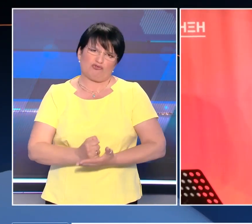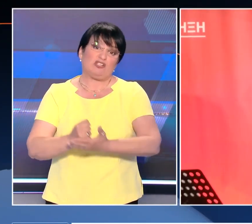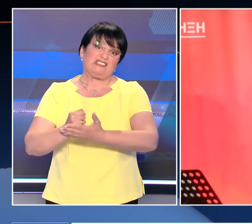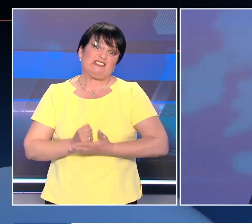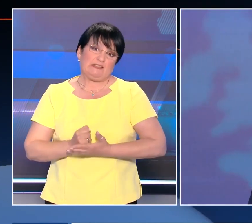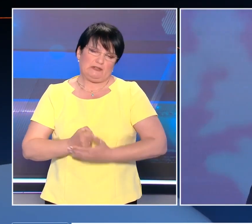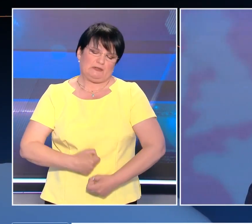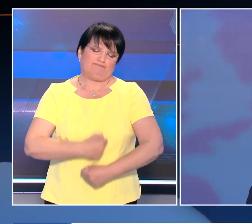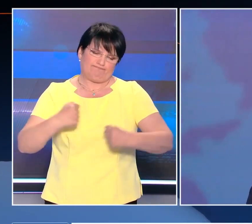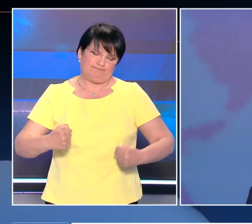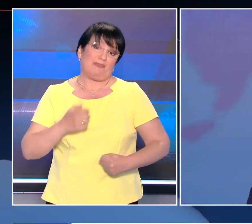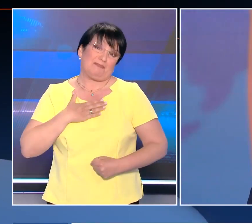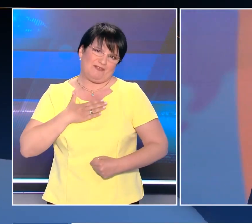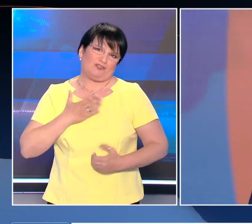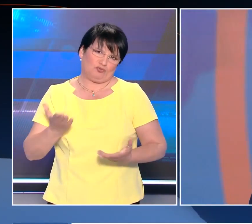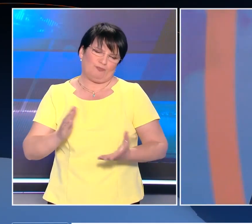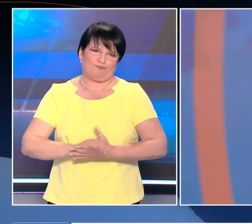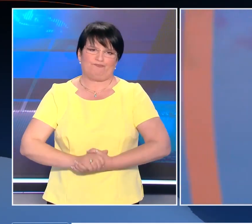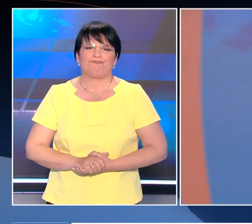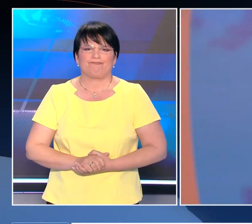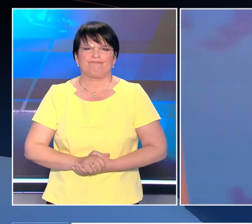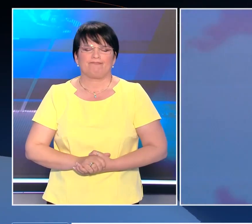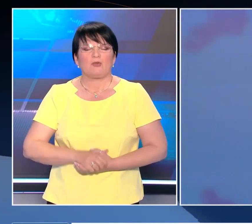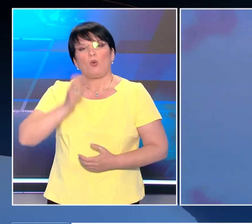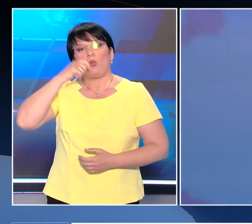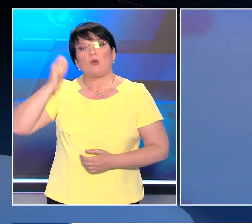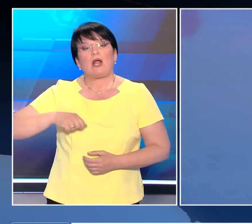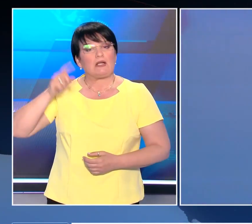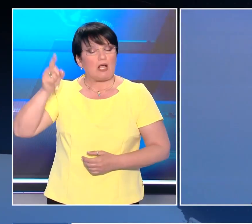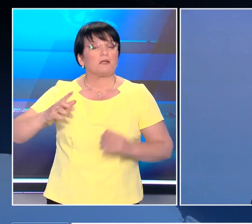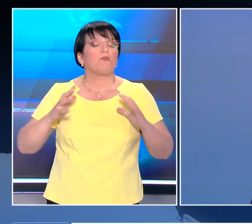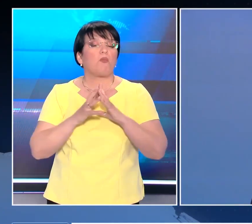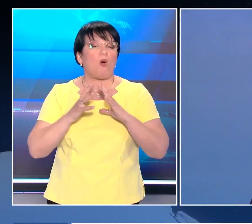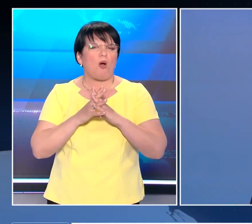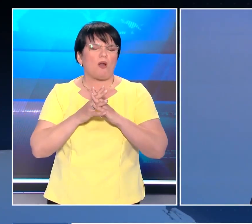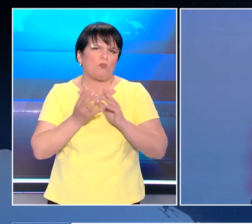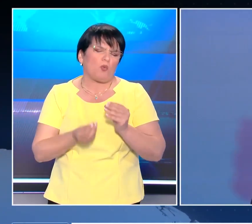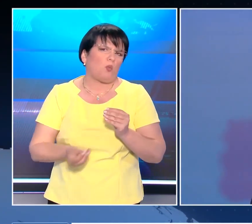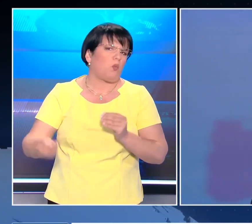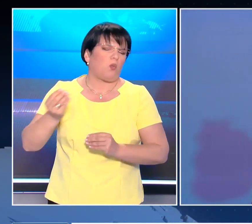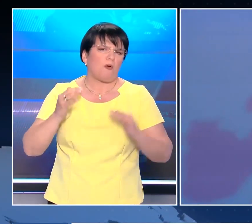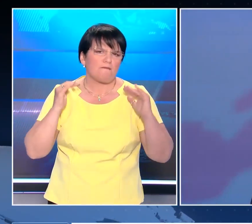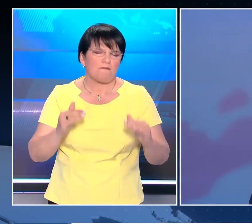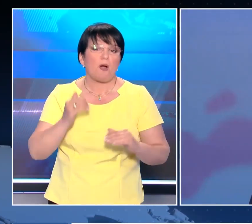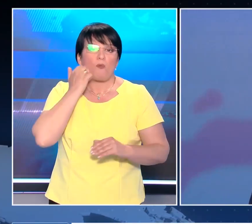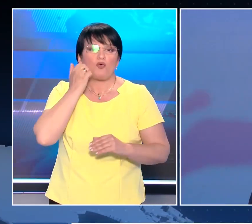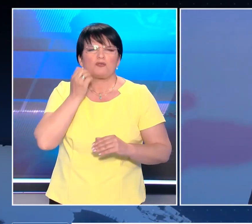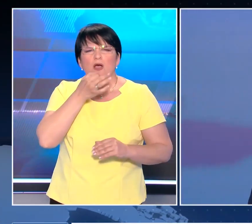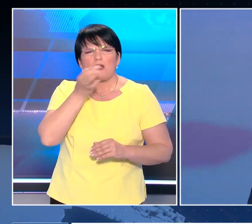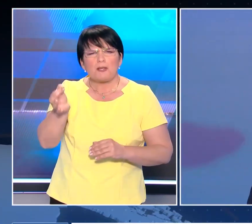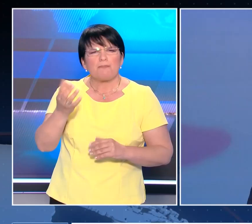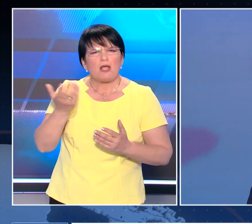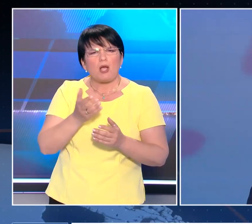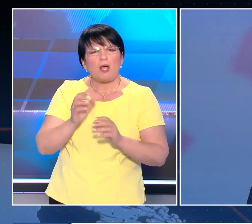ευχαριστήσουμε. Προς νέα κλιμάκωση οδηγείται ο πόλεμος στην Ουκρανία μετά τις κατηγορίες της Μόσχας, ότι το